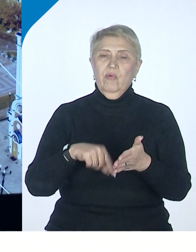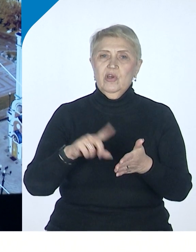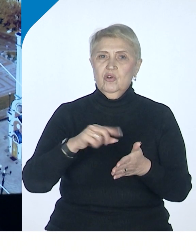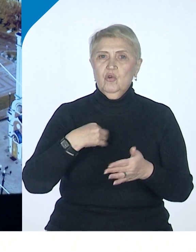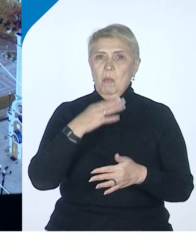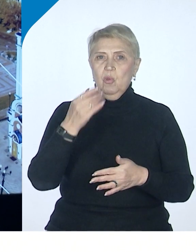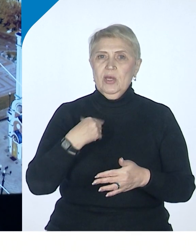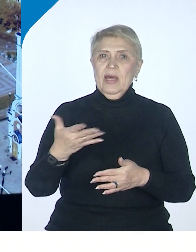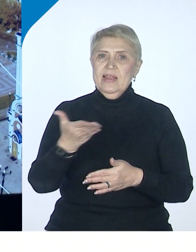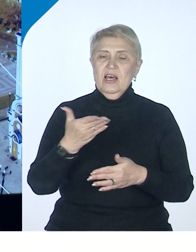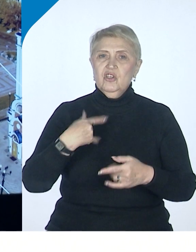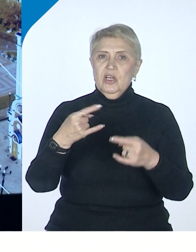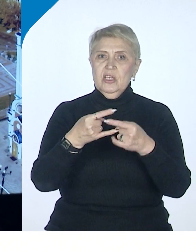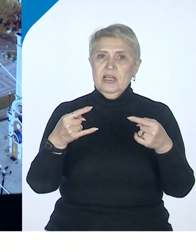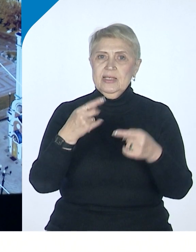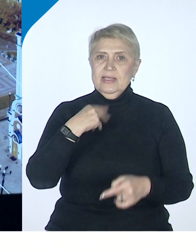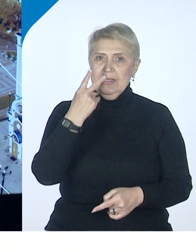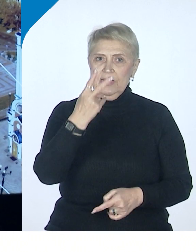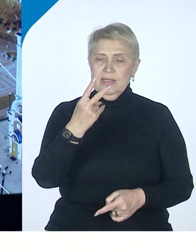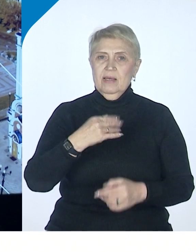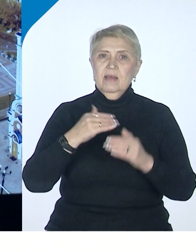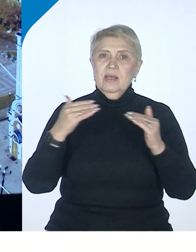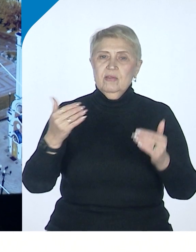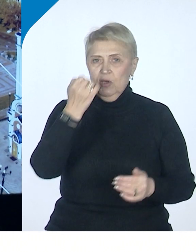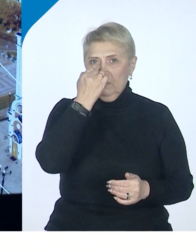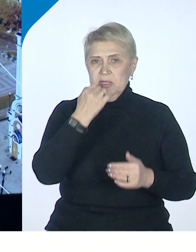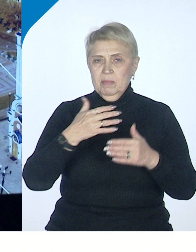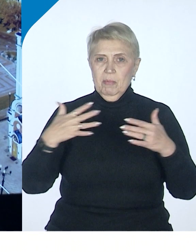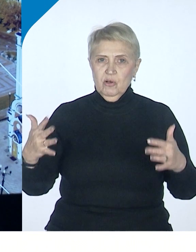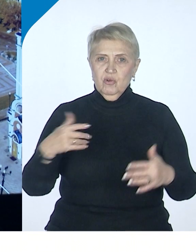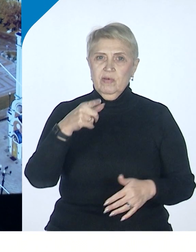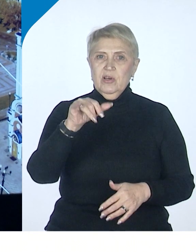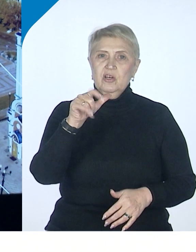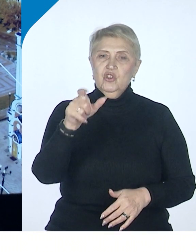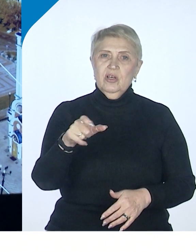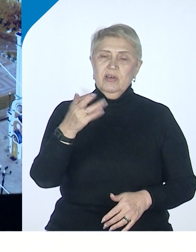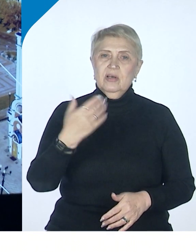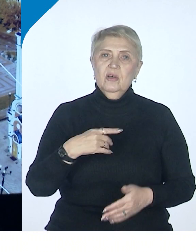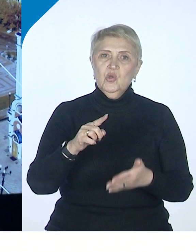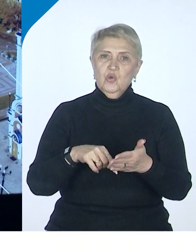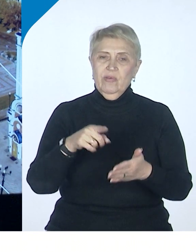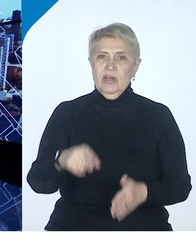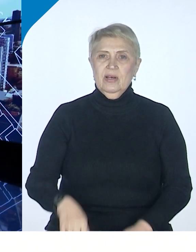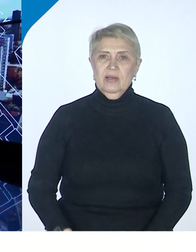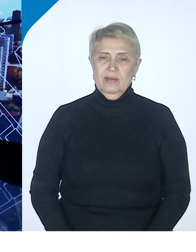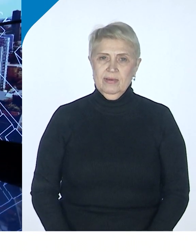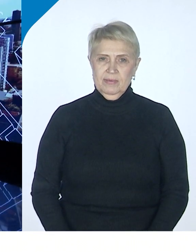телезрителей заставит задуматься. Спасибо большое, опять-таки, человек суеверный отчасти, поэтому